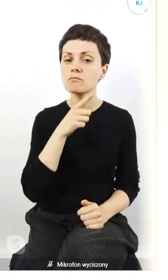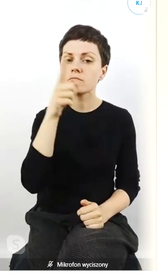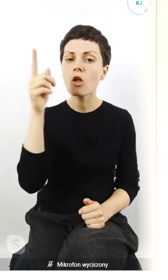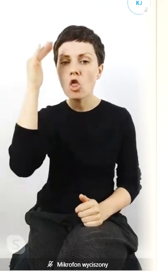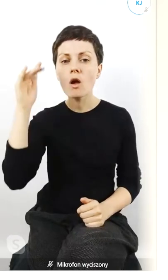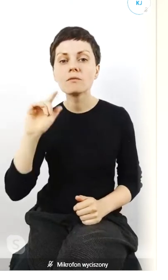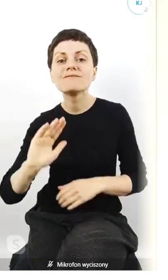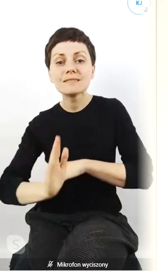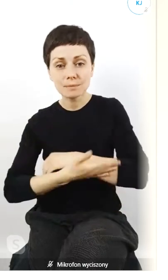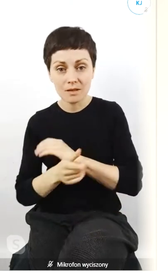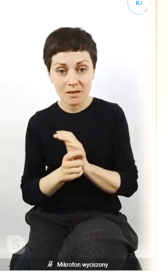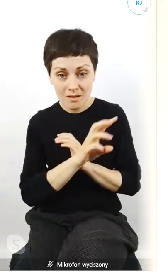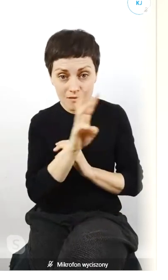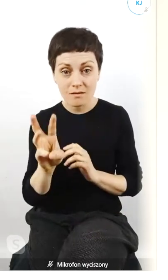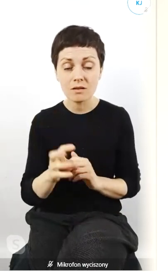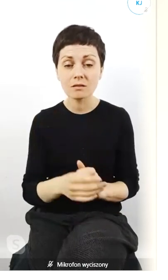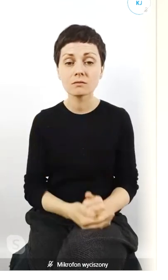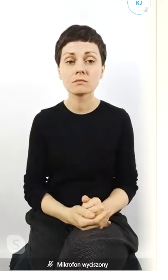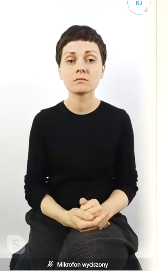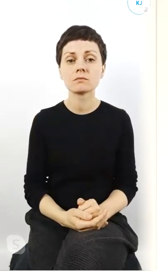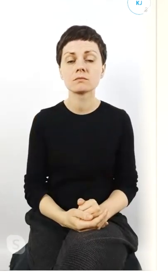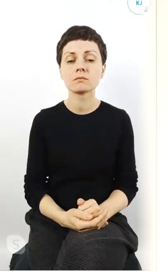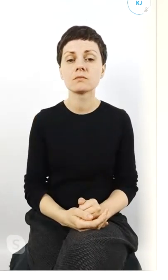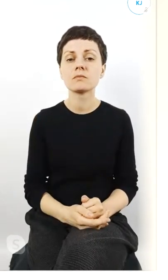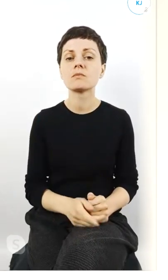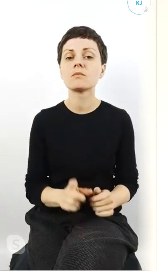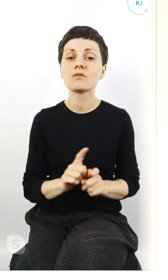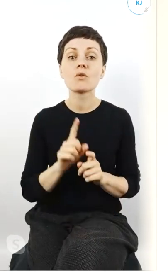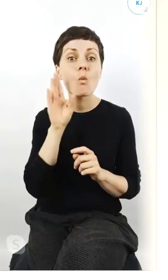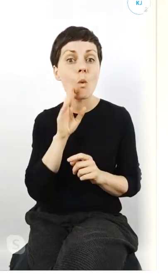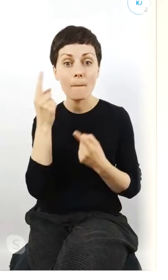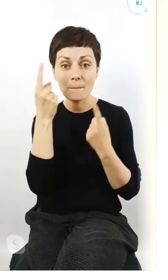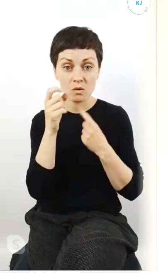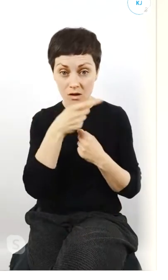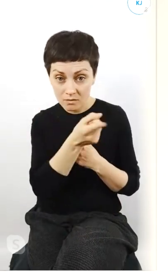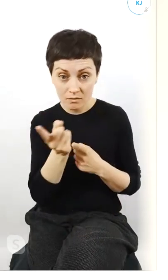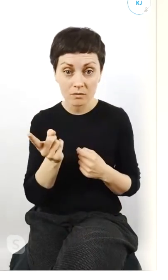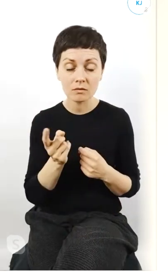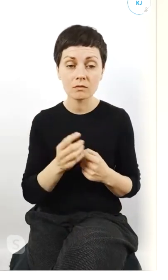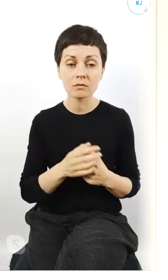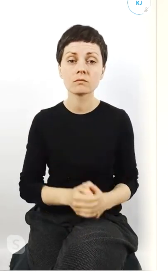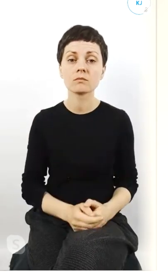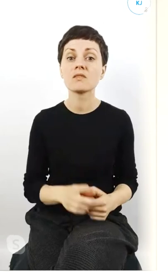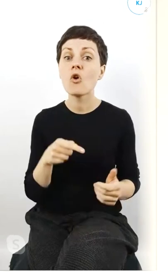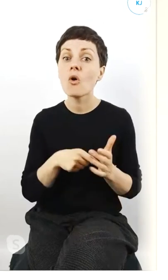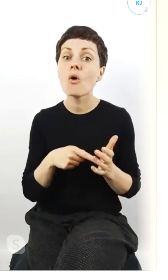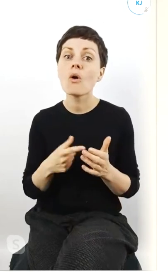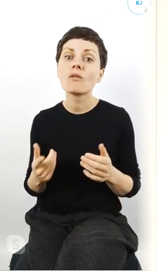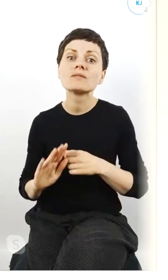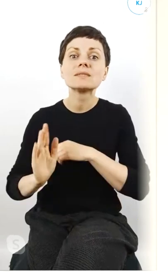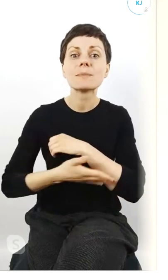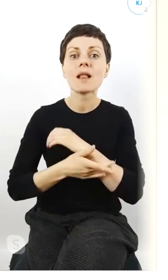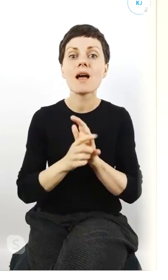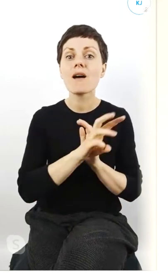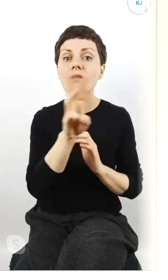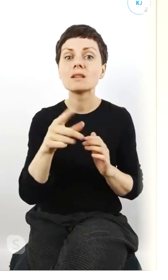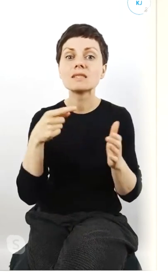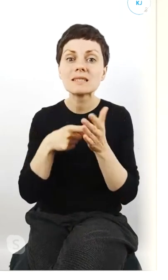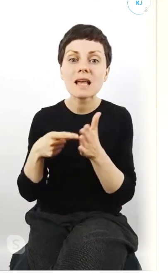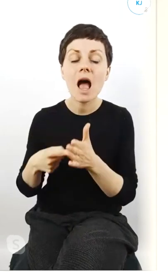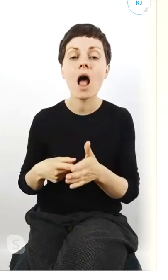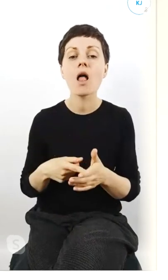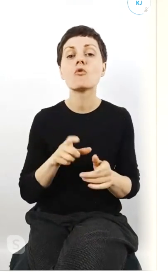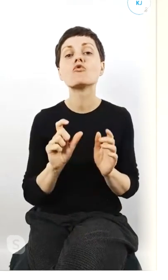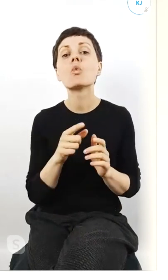sprzymierzeńców tych ide ałów celów które są dla nas dla was ważne